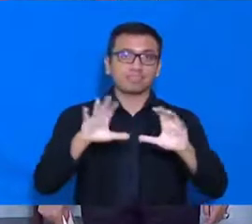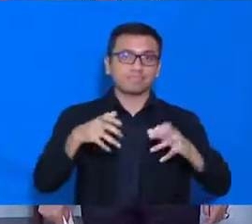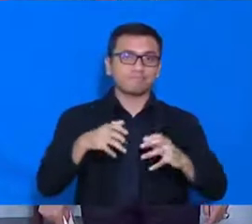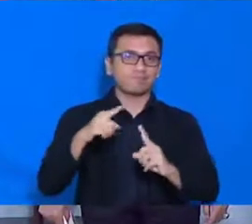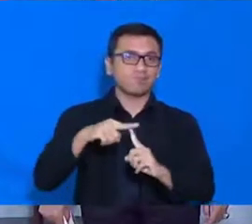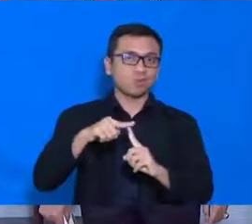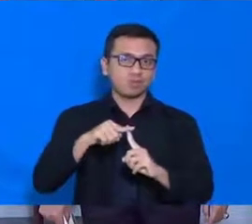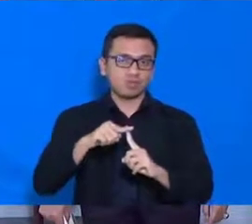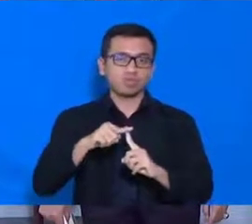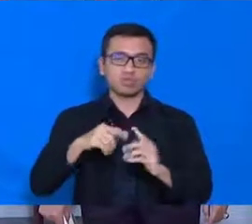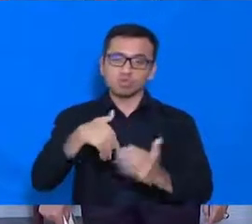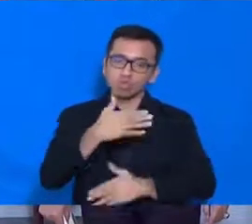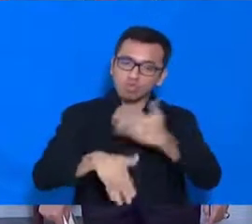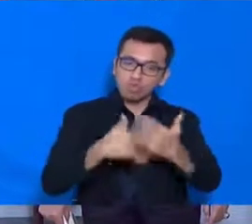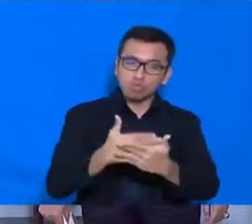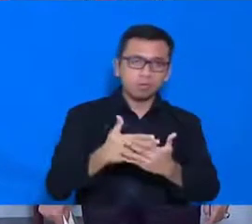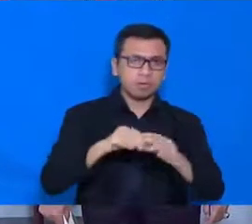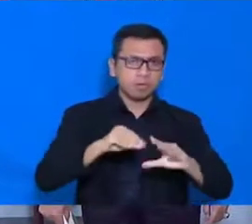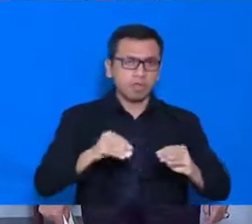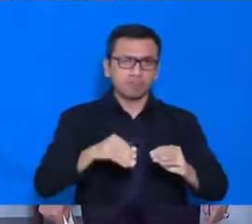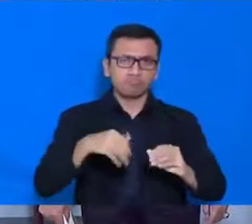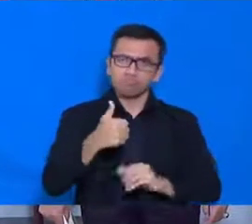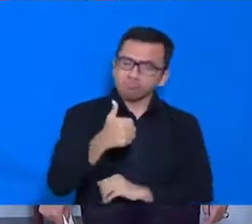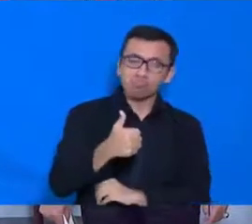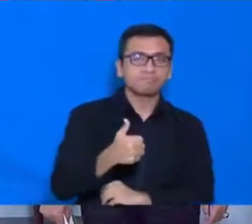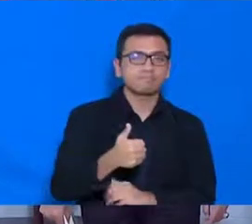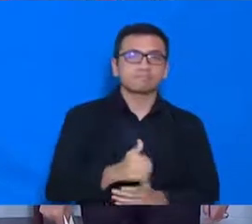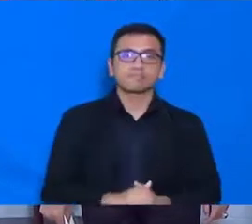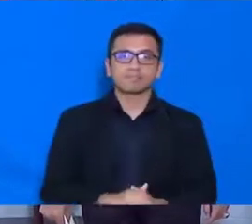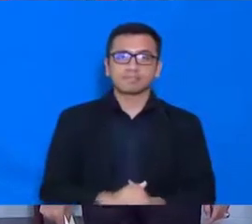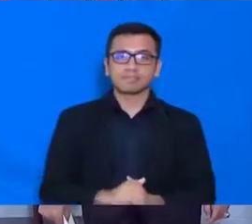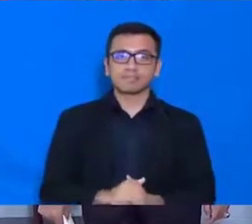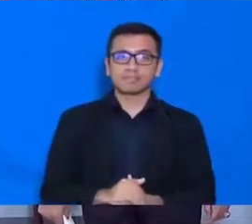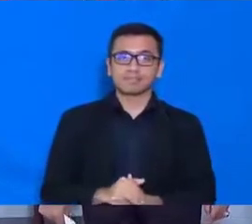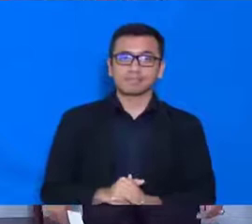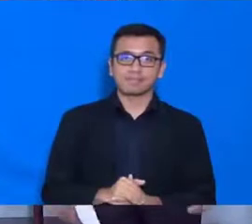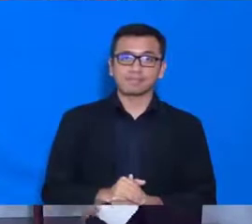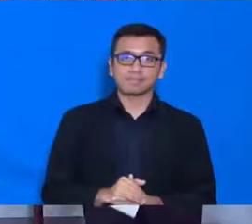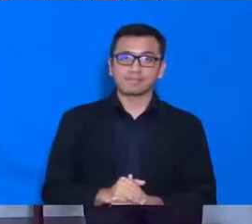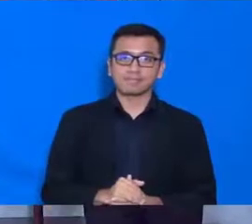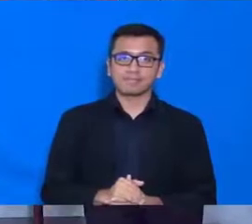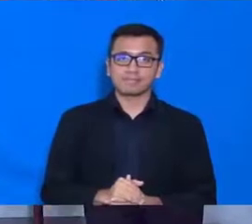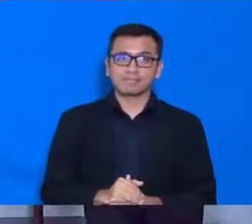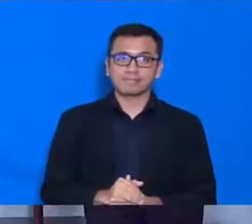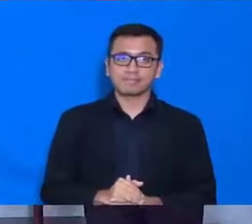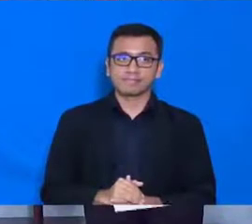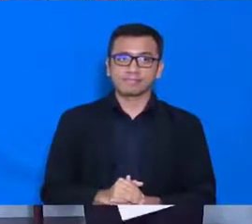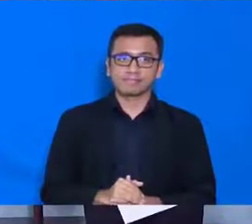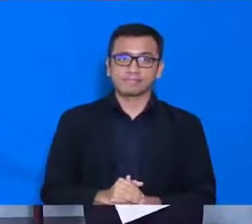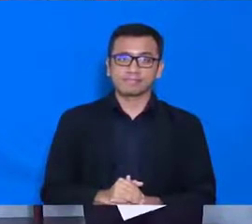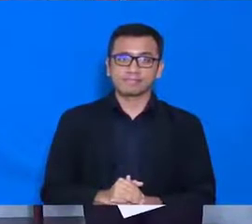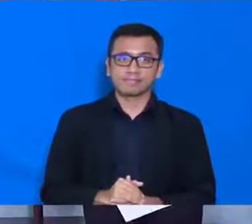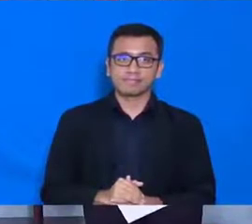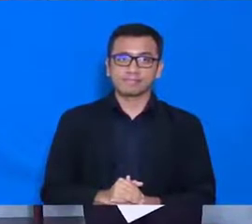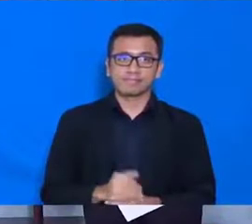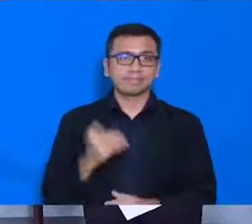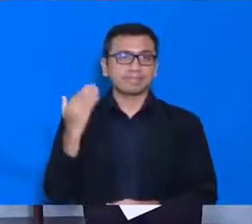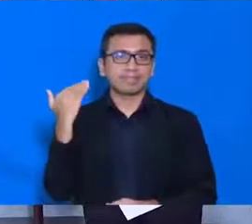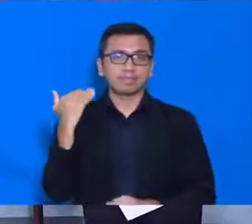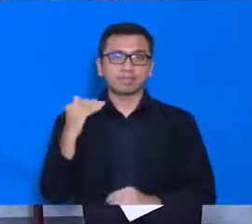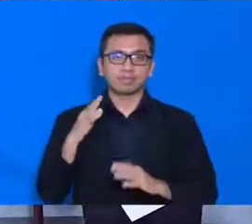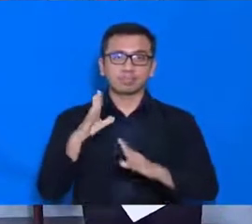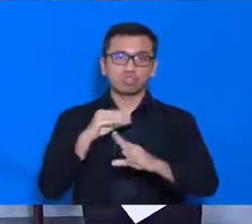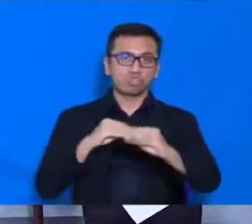Kemudian yang kedua, dari hasil perbincangan kami dengan romongan dari